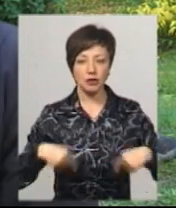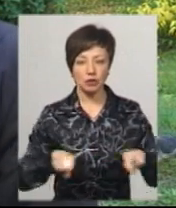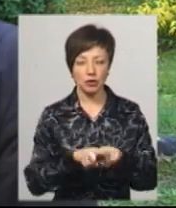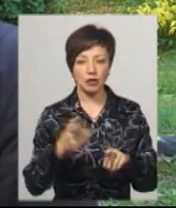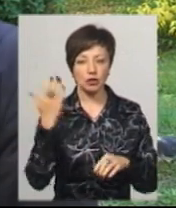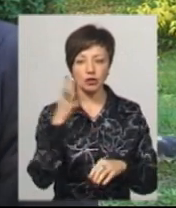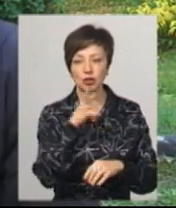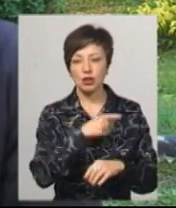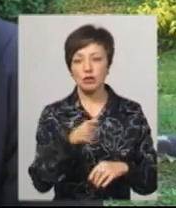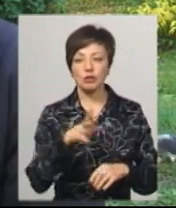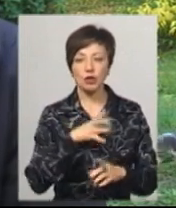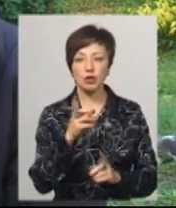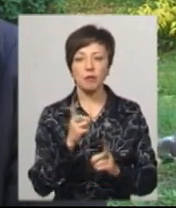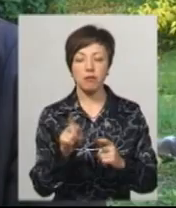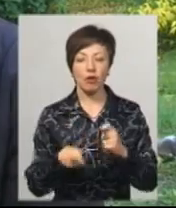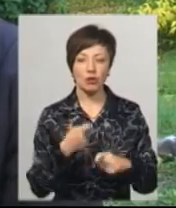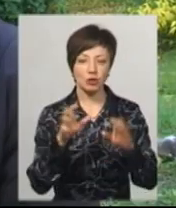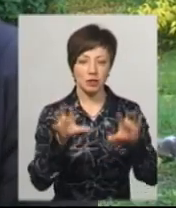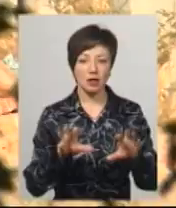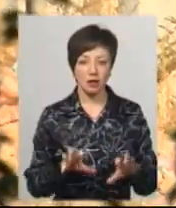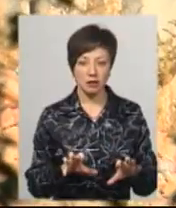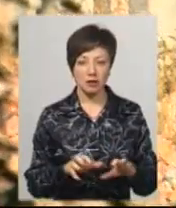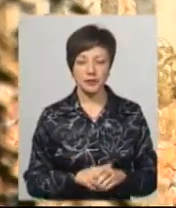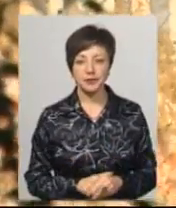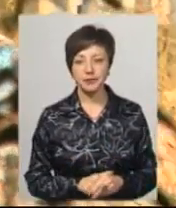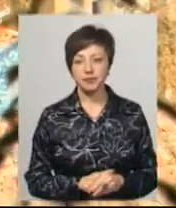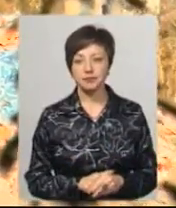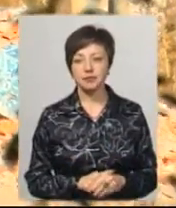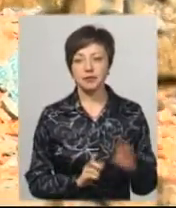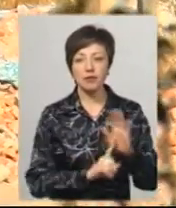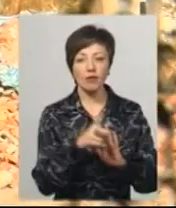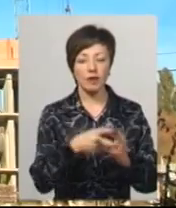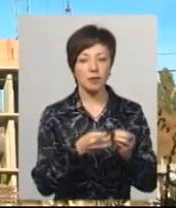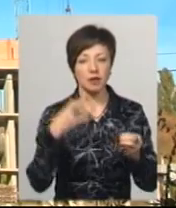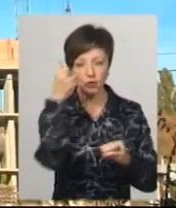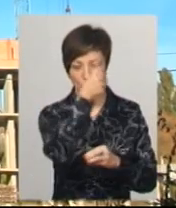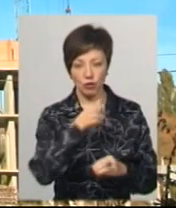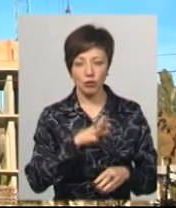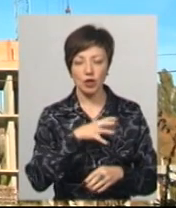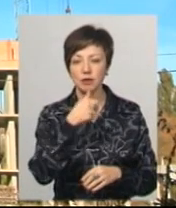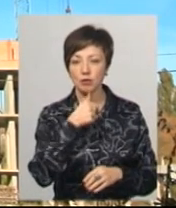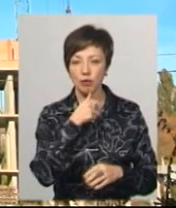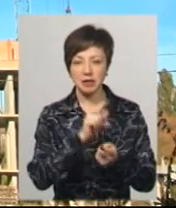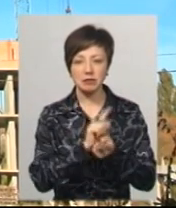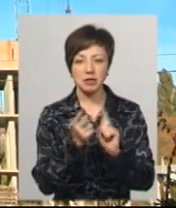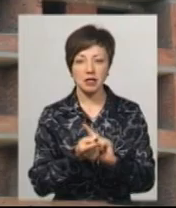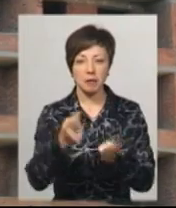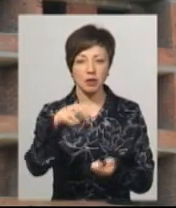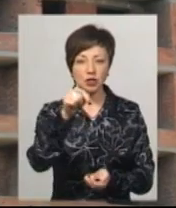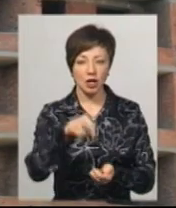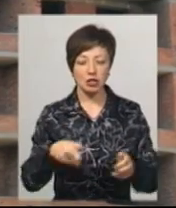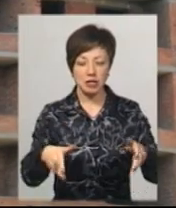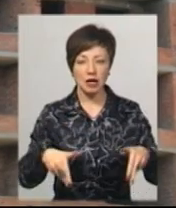законодавства про зміну цільового призначення на зону зелених насаджень. З 2015 року відбувалися спроби змінити цільове призначення